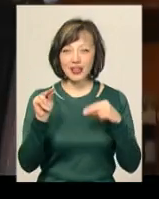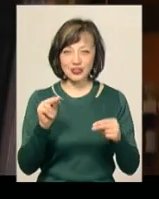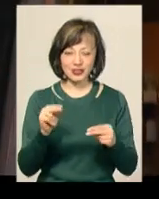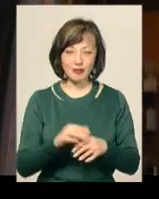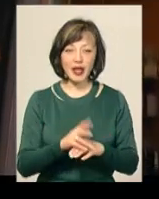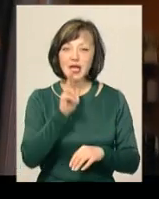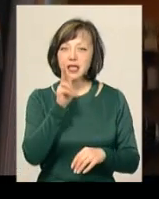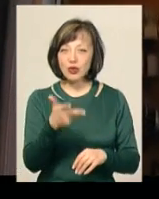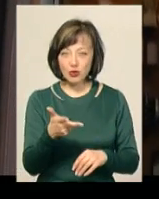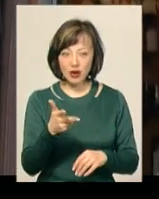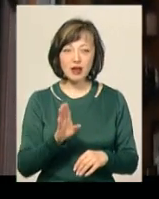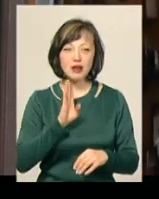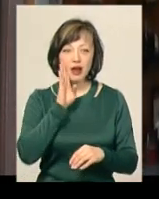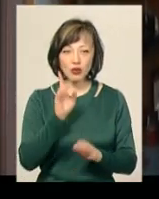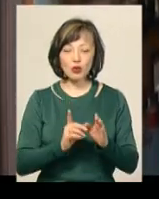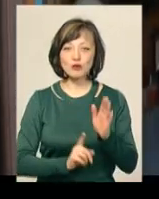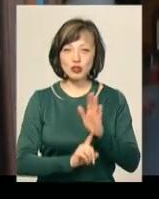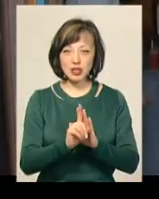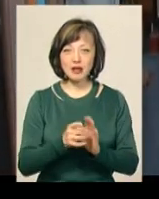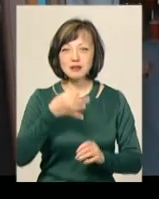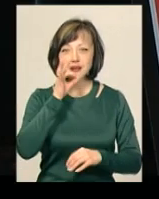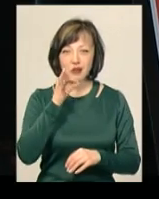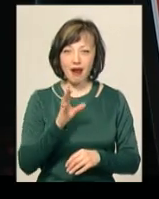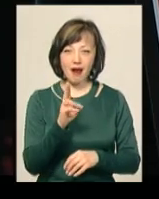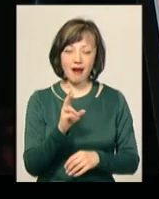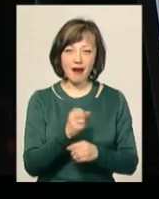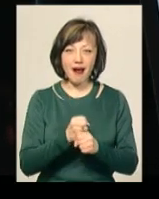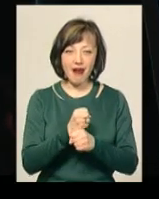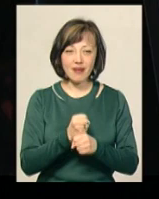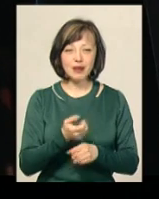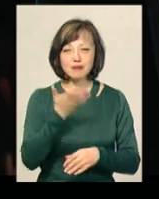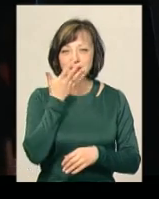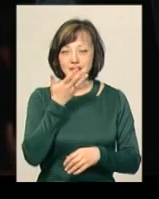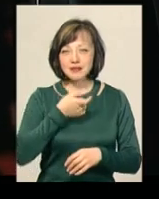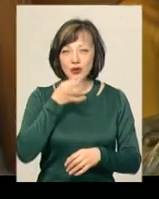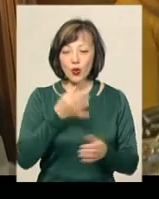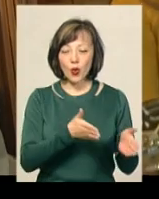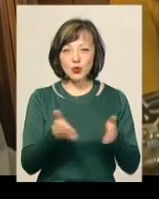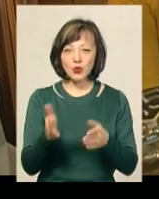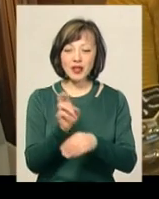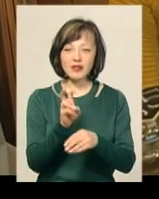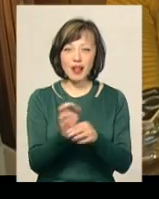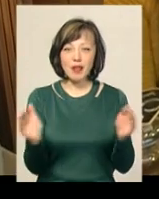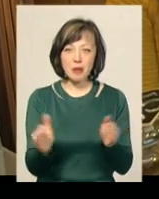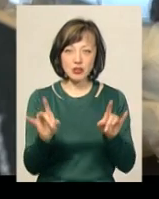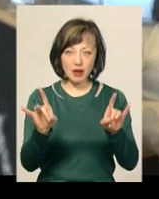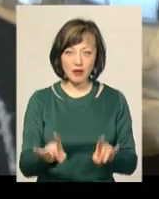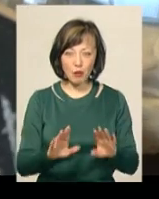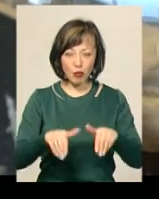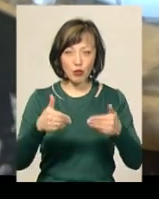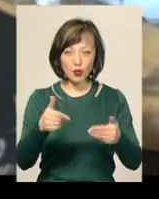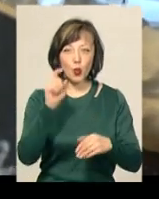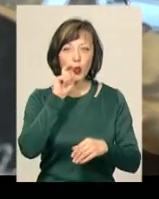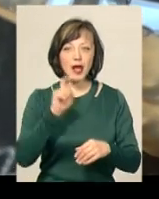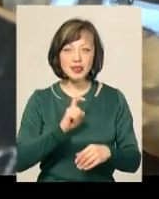Майже три роки ранок у родині Ярових розпочинається з філіжанки кави. Запашний напій вони готують для відвідувачів найменшої кав'ярні. До кави пропонують